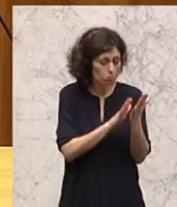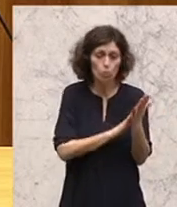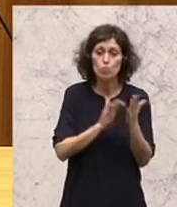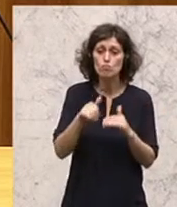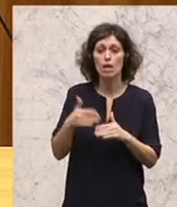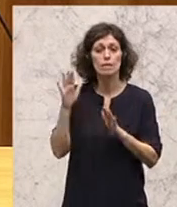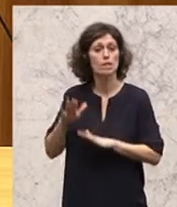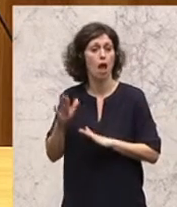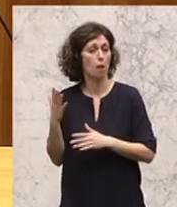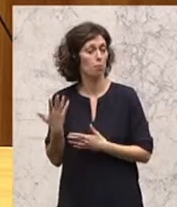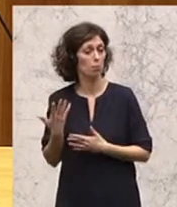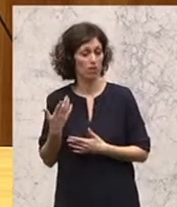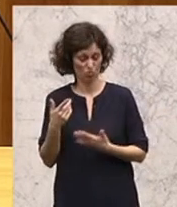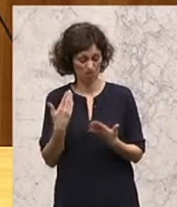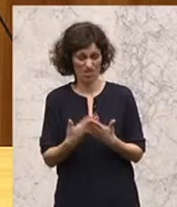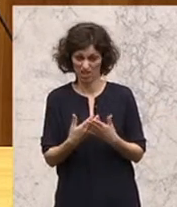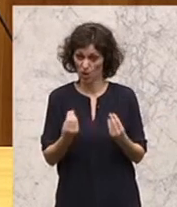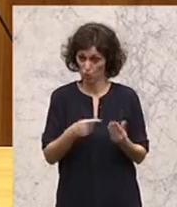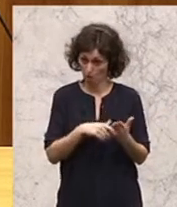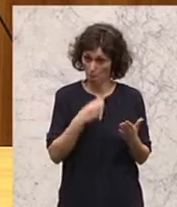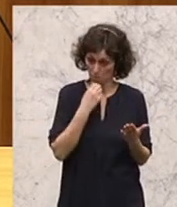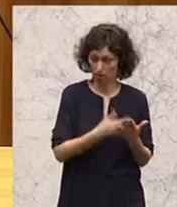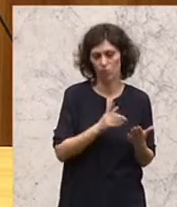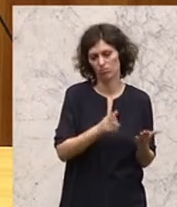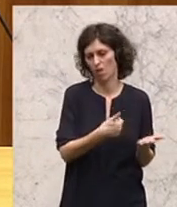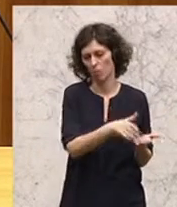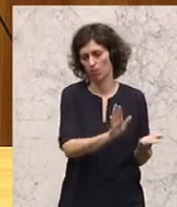Allein aus diesen Gründen ist dieser Bericht abzulehnen.